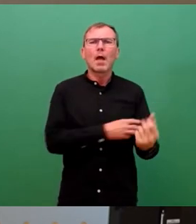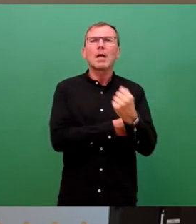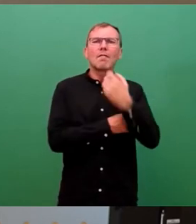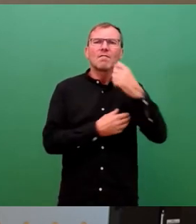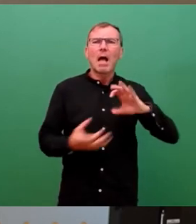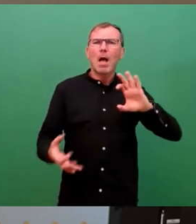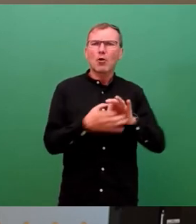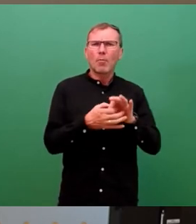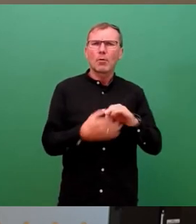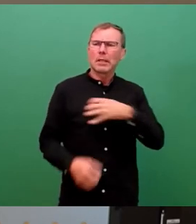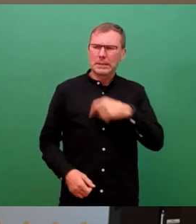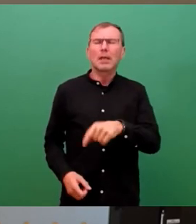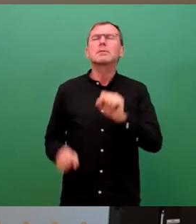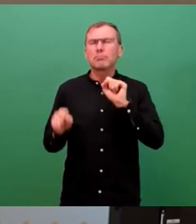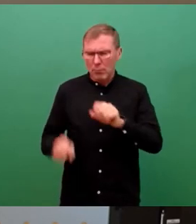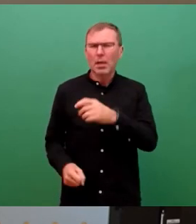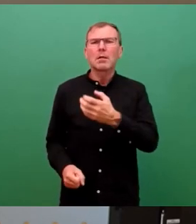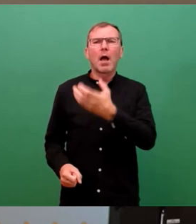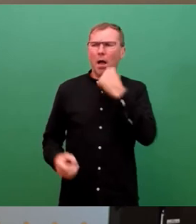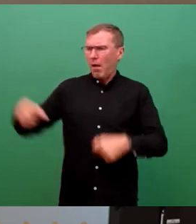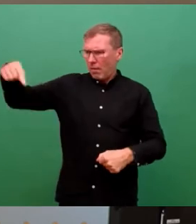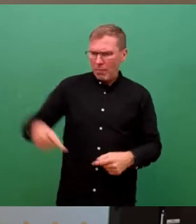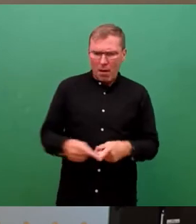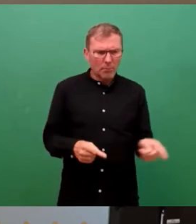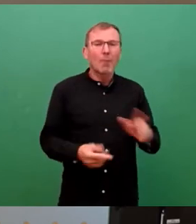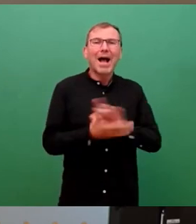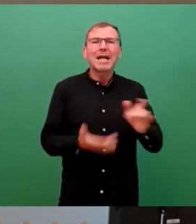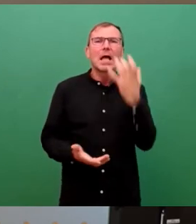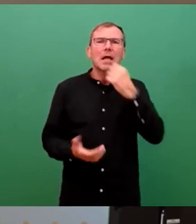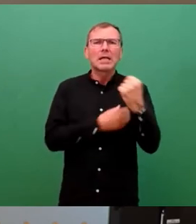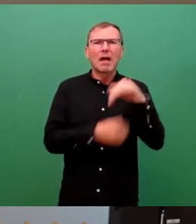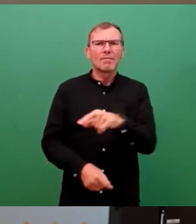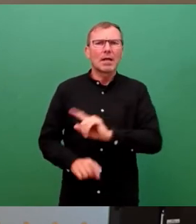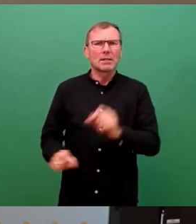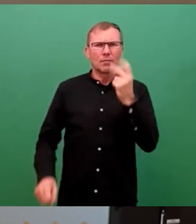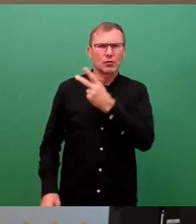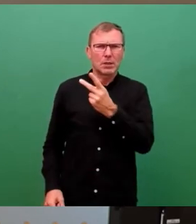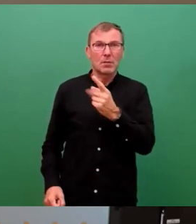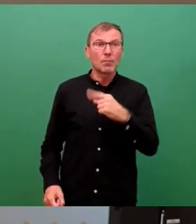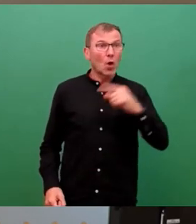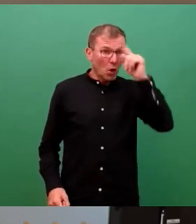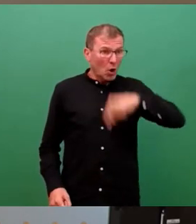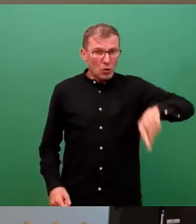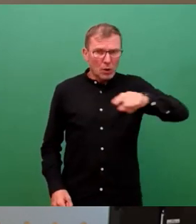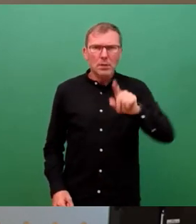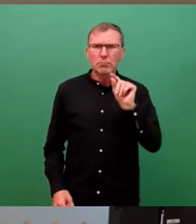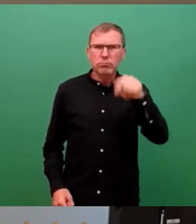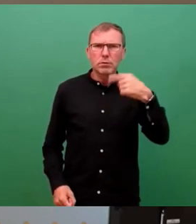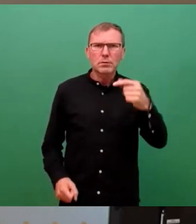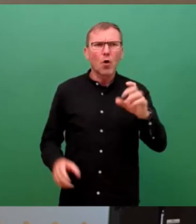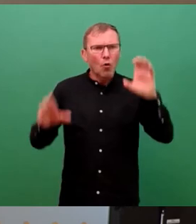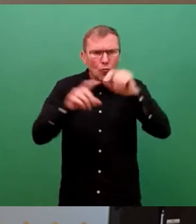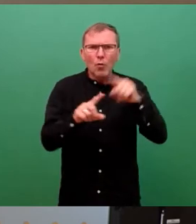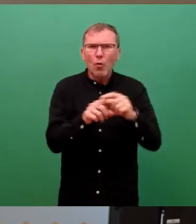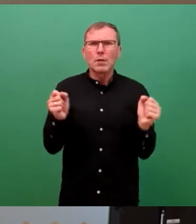ja vielleicht noch nachvollziehbar, bei reinen Gaskraftwerken sicher nicht. Wenn es in Deutschland nicht bei dunkel und kalt, und da meine ich nicht die Jahreszeit, sondern ich meine